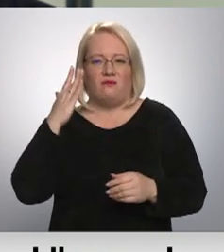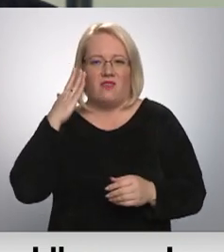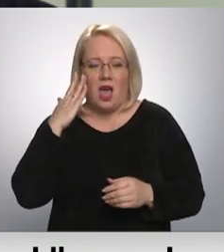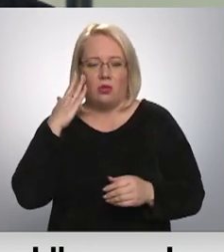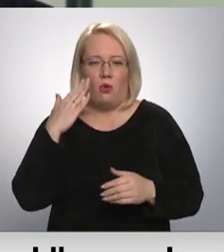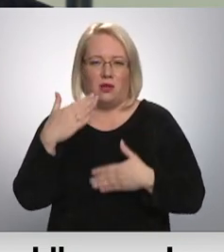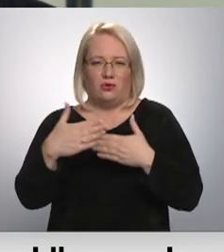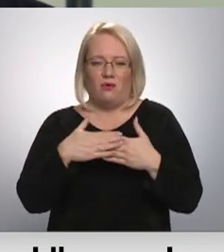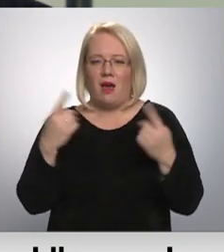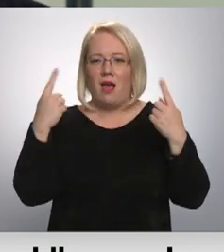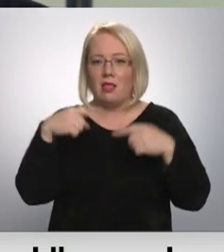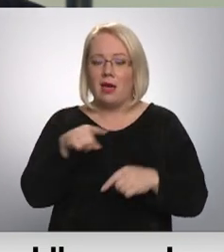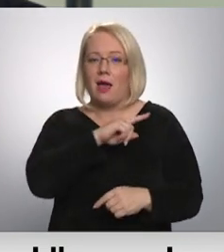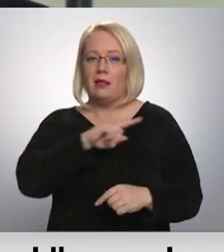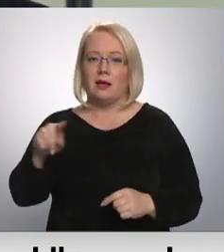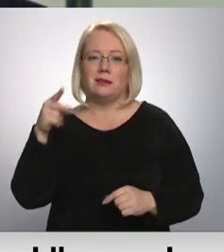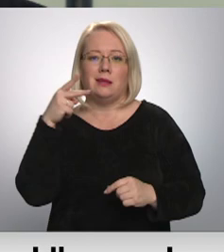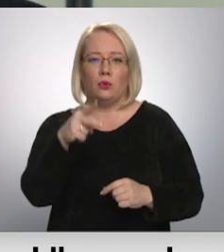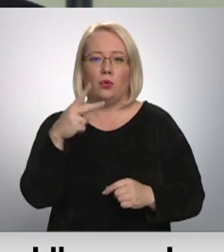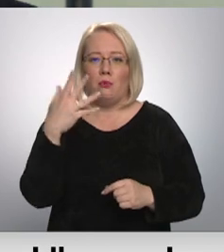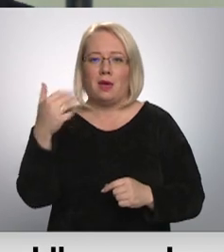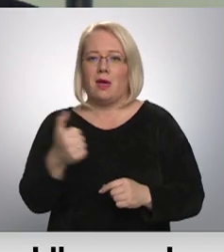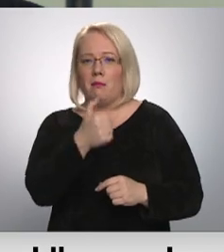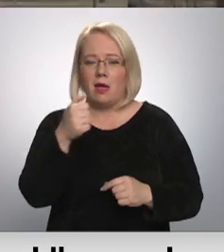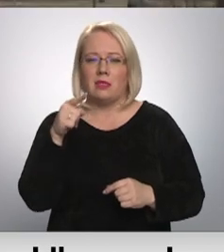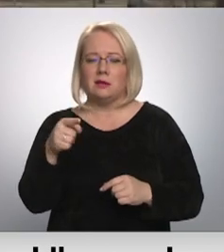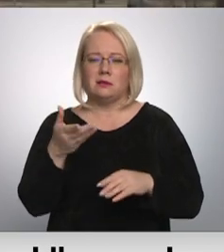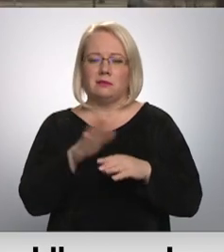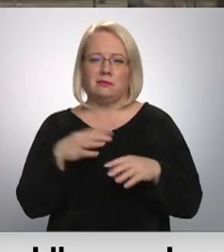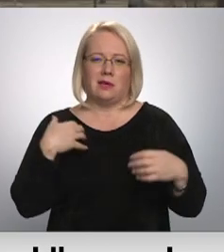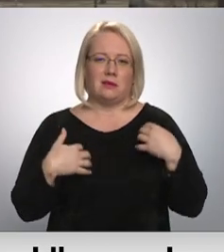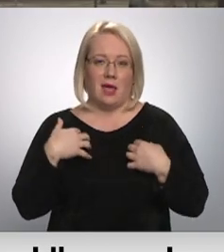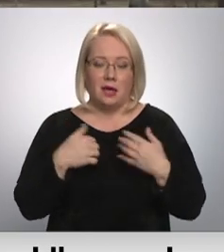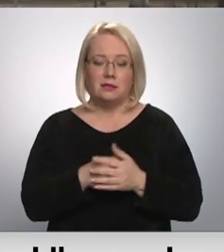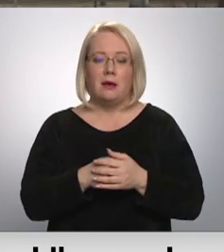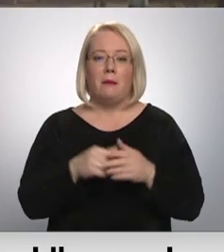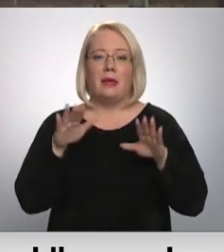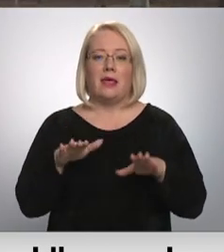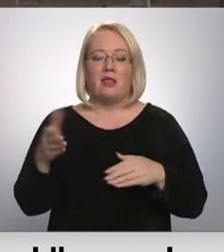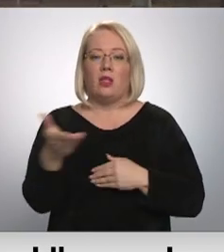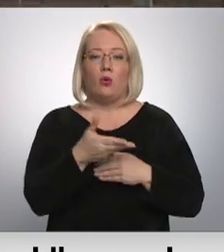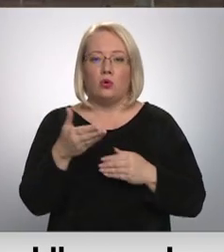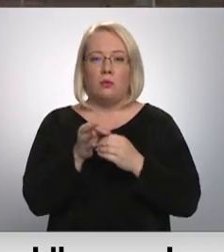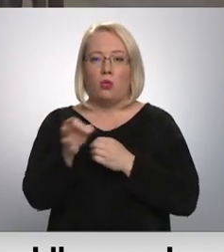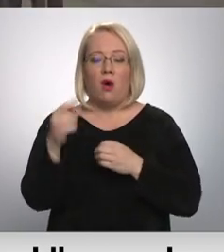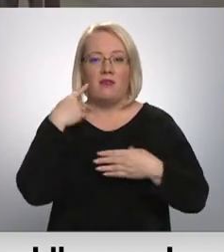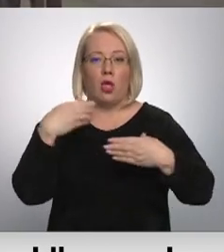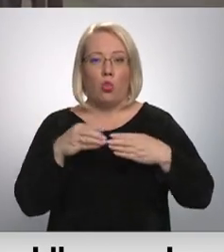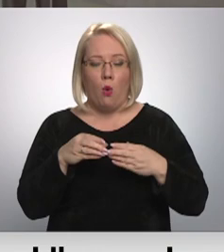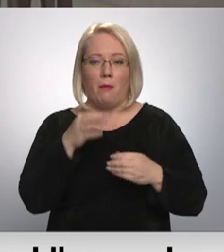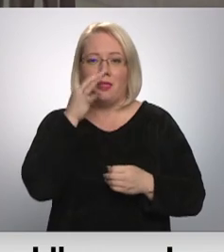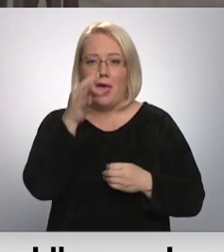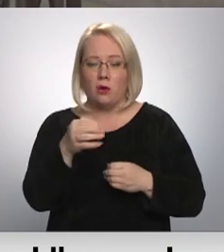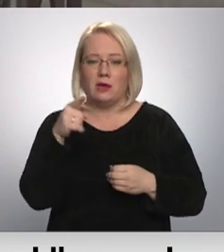tuvākajā laikā un vismārt līdz šiem 2025. gadiem, kad tas ir sasteikti. Arī Dienvid Kurzemes no doma norādīs, ka likuma grozījuma esošajai